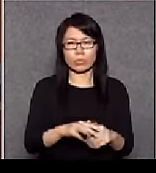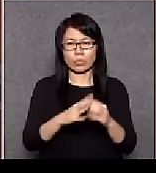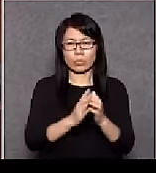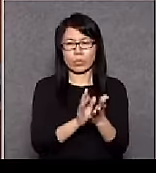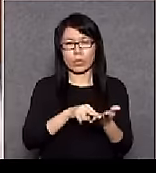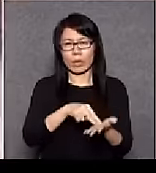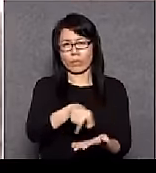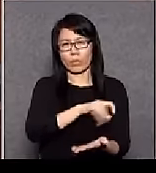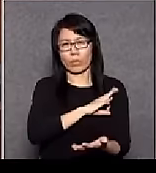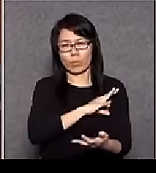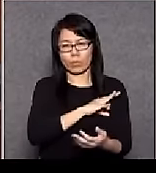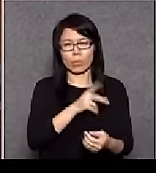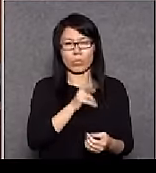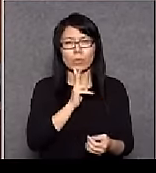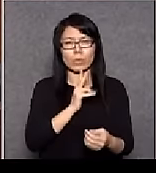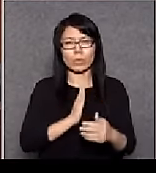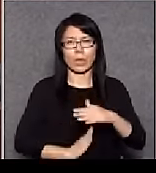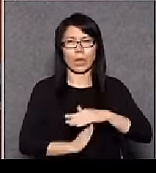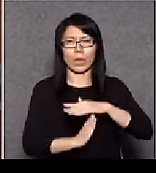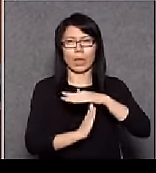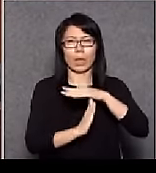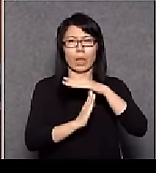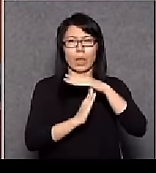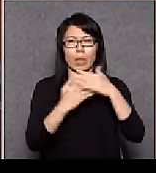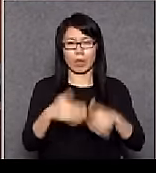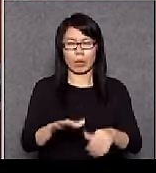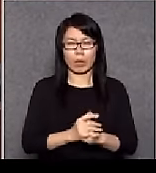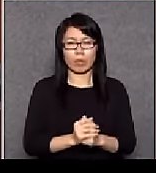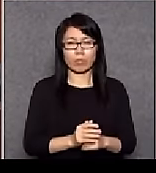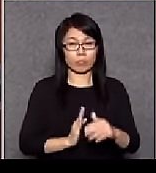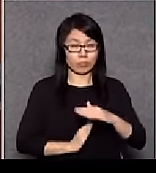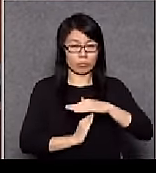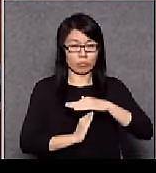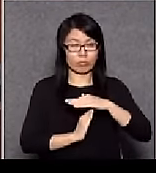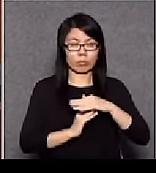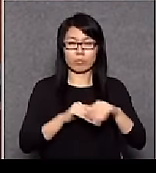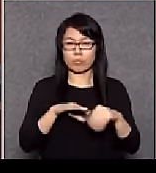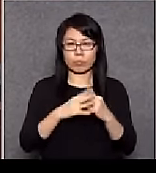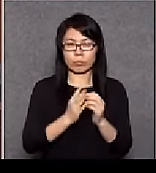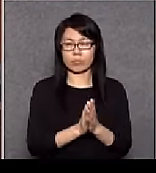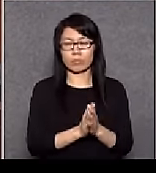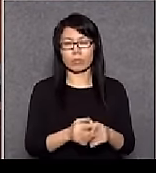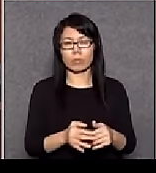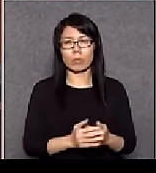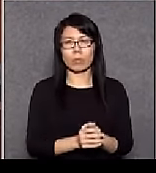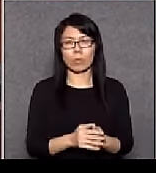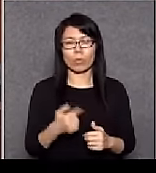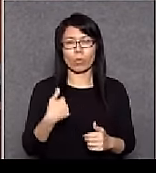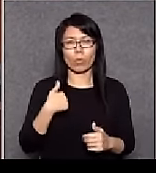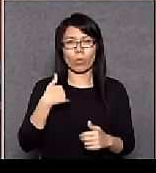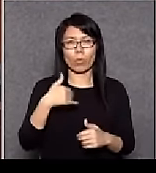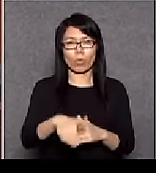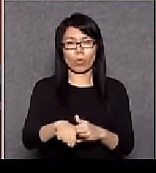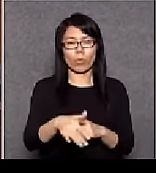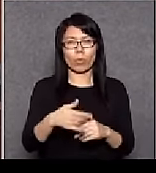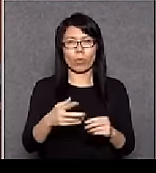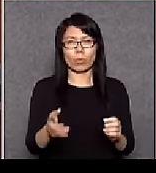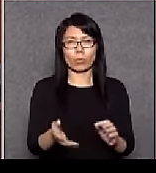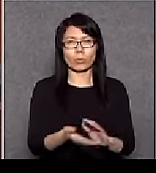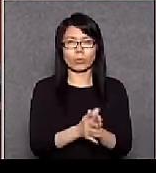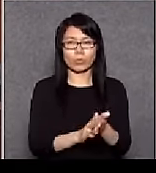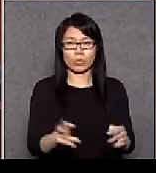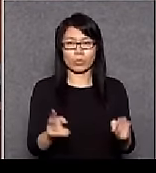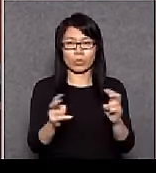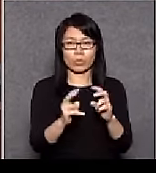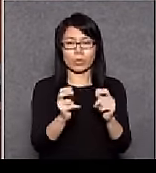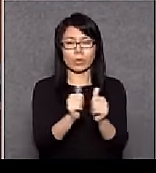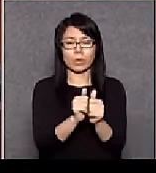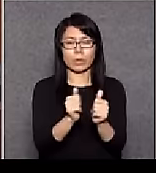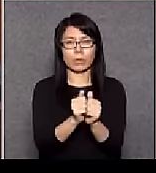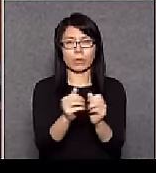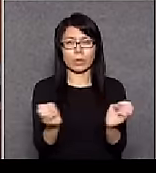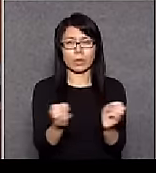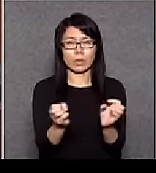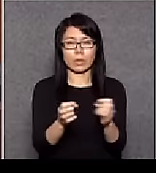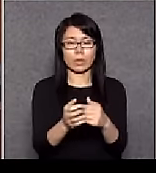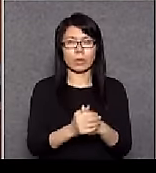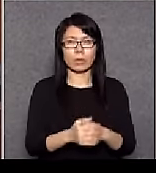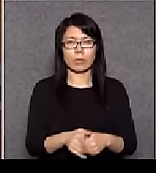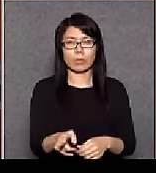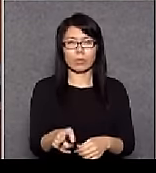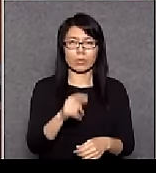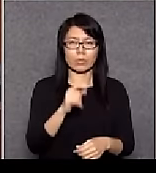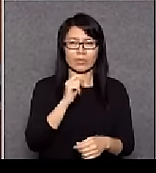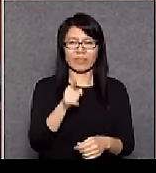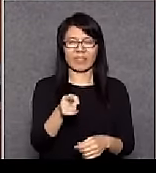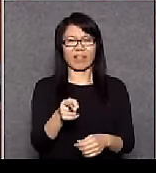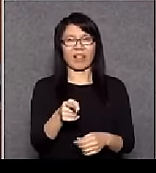都坦漏了坦漏了我出去見人或者跟朋友聊天他們都做一